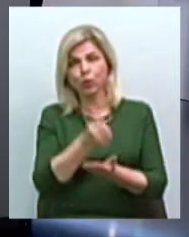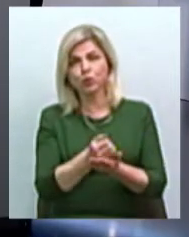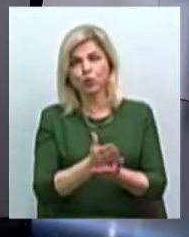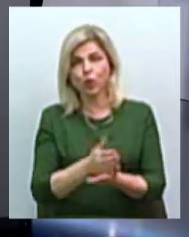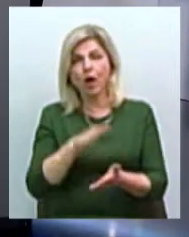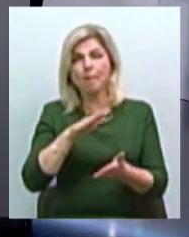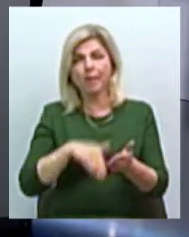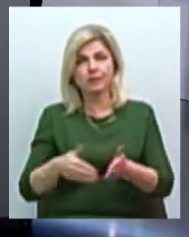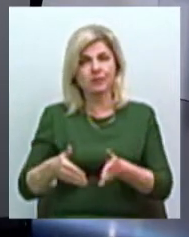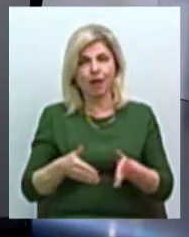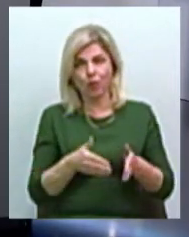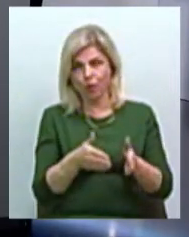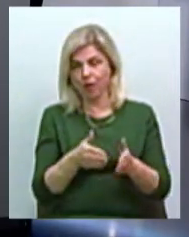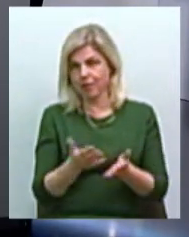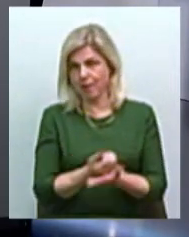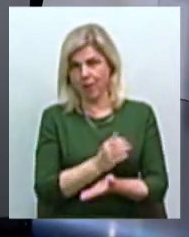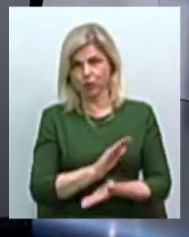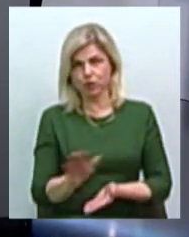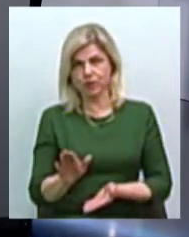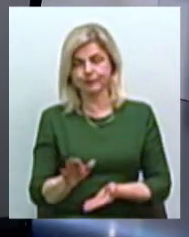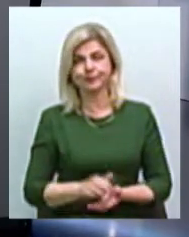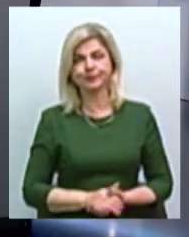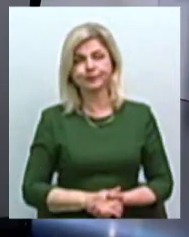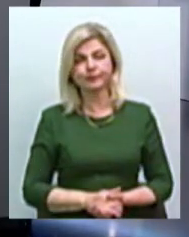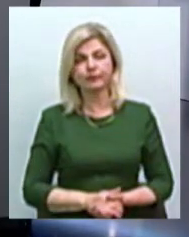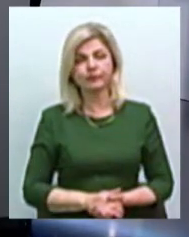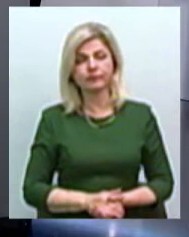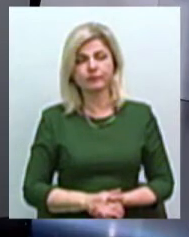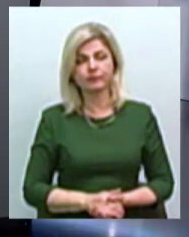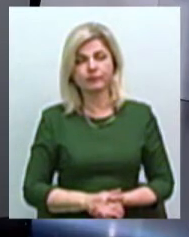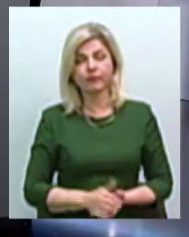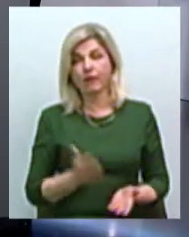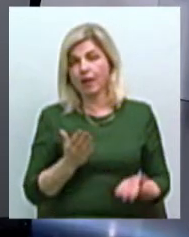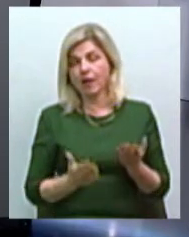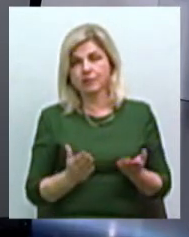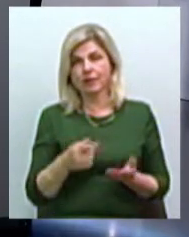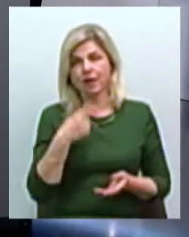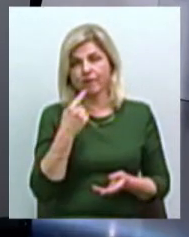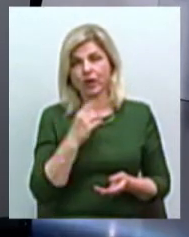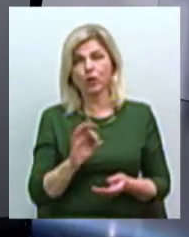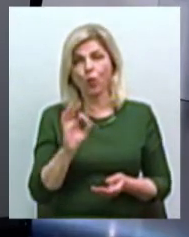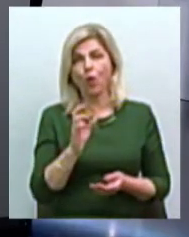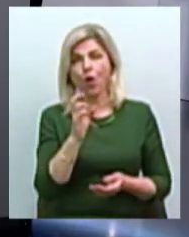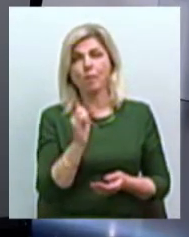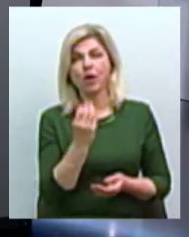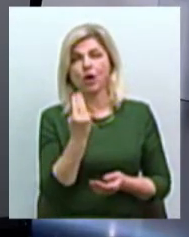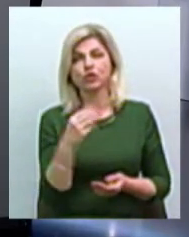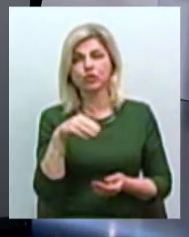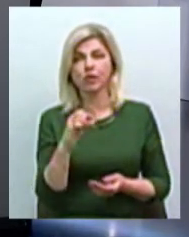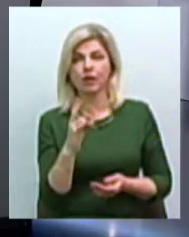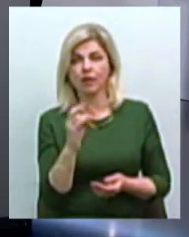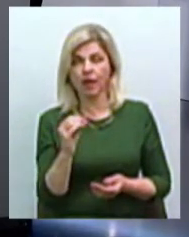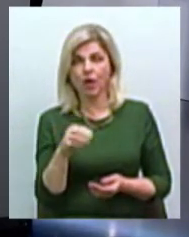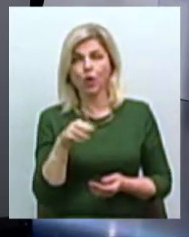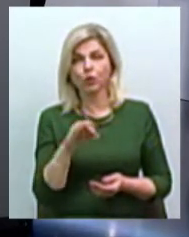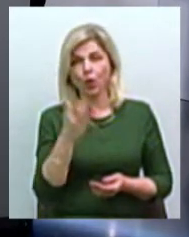дорог не можна. І якщо говорити про Баштанки, то голова,